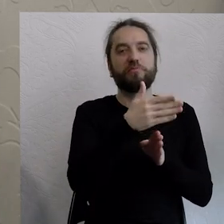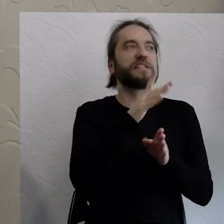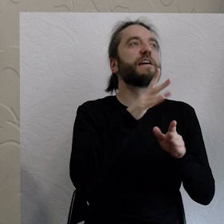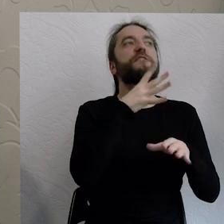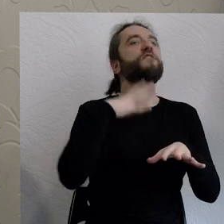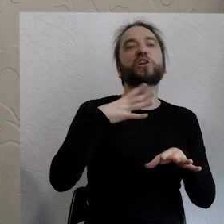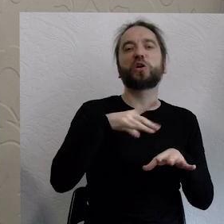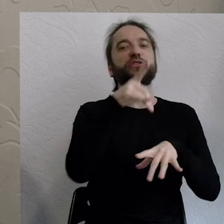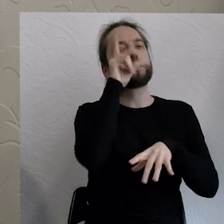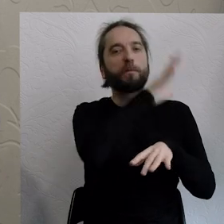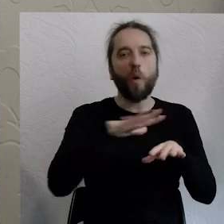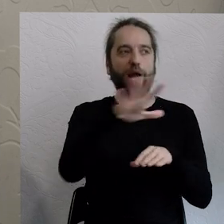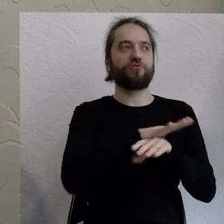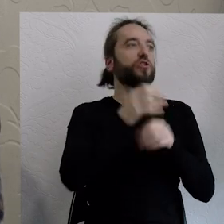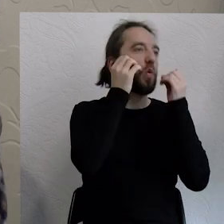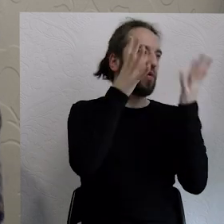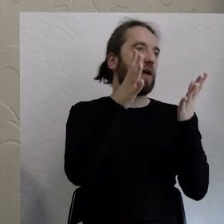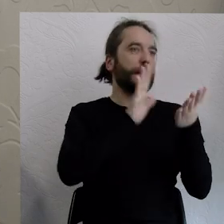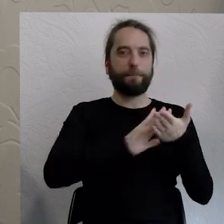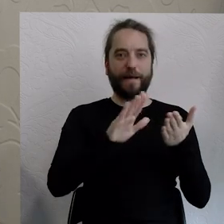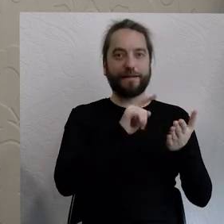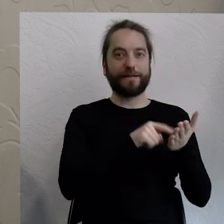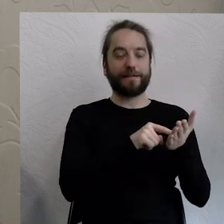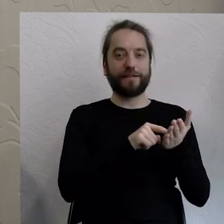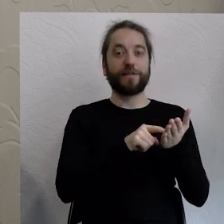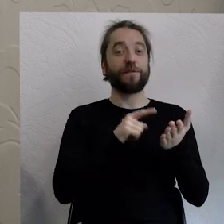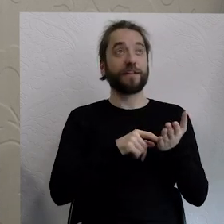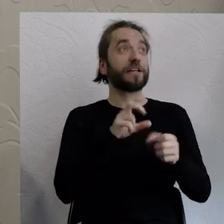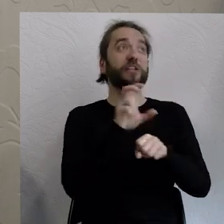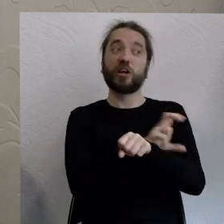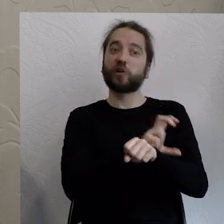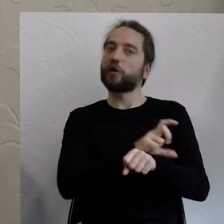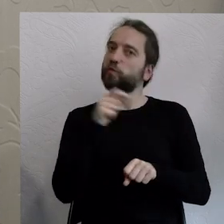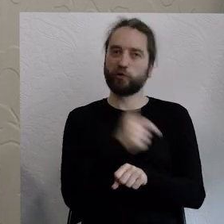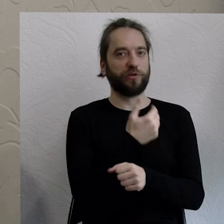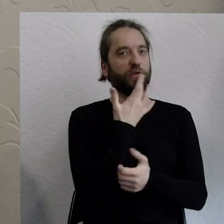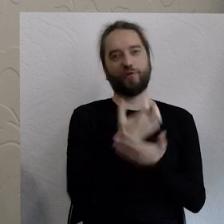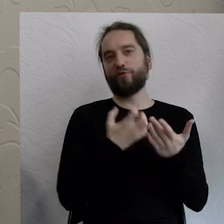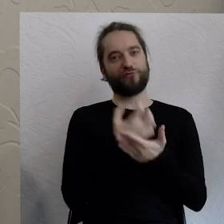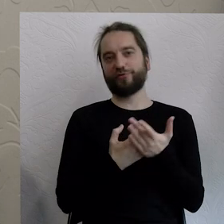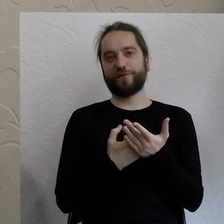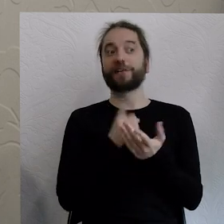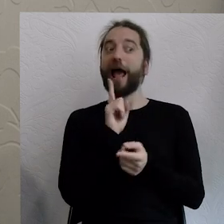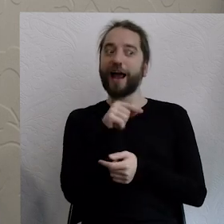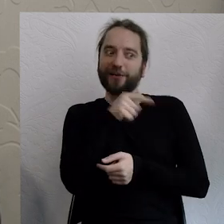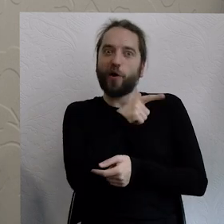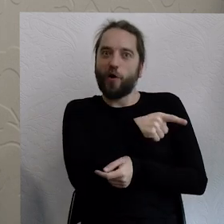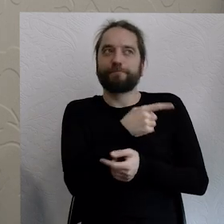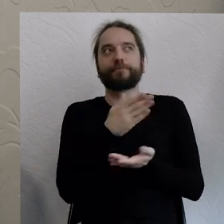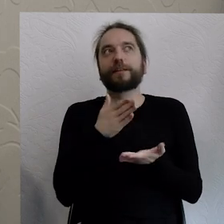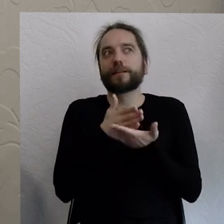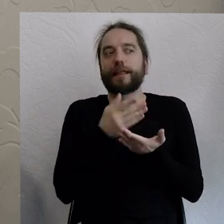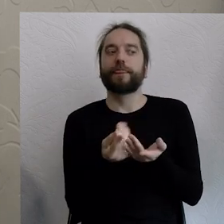kulturalnych. Więc ja myślę, że bez technologii nie damy rady, musimy po prostu sobie, tylko musimy je uspołecznić, znaczy